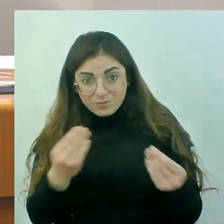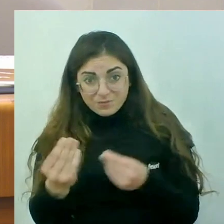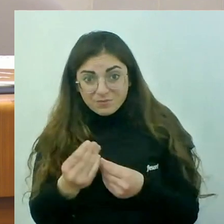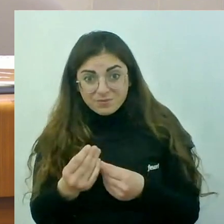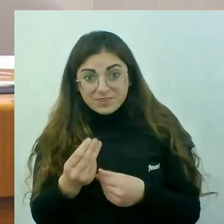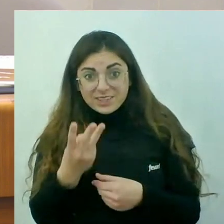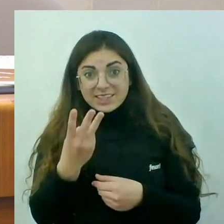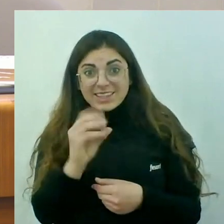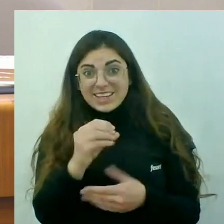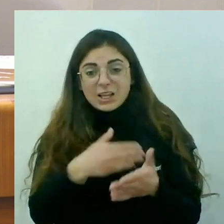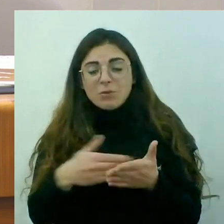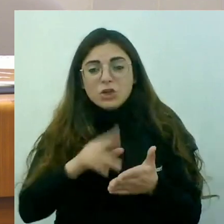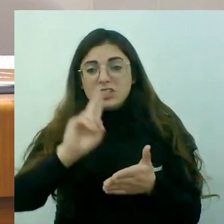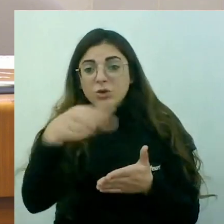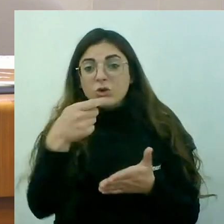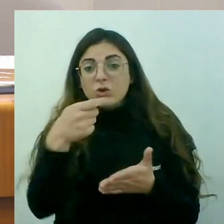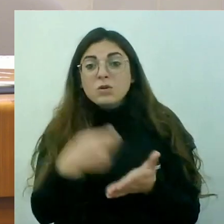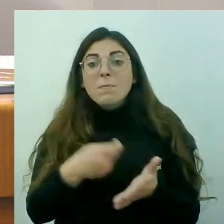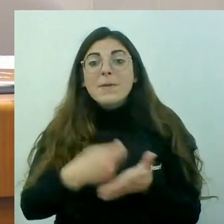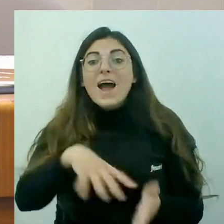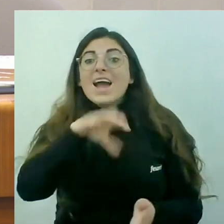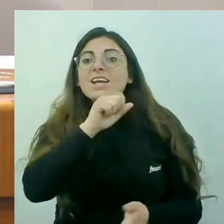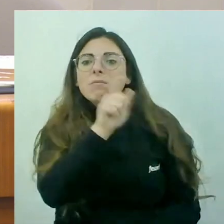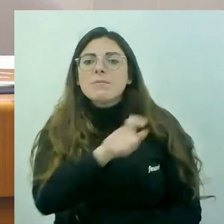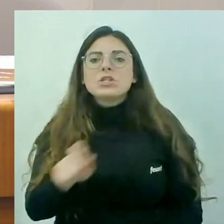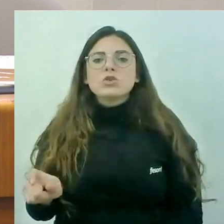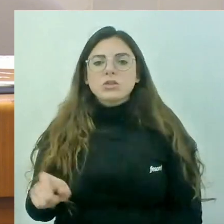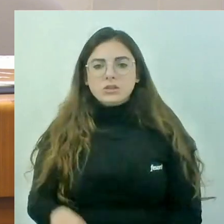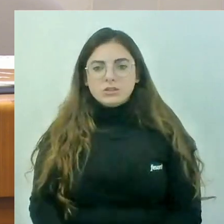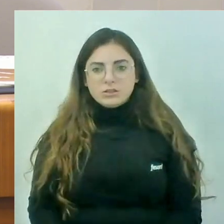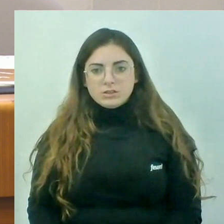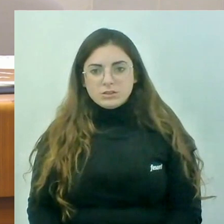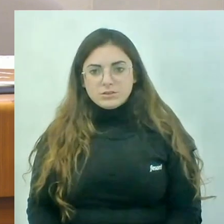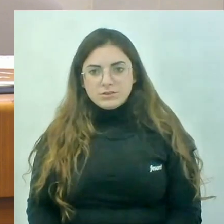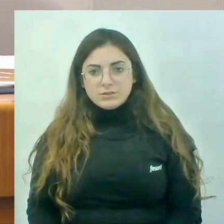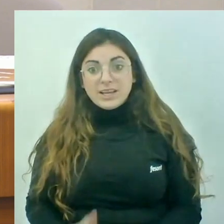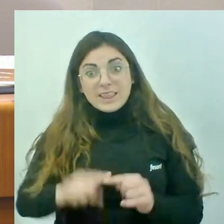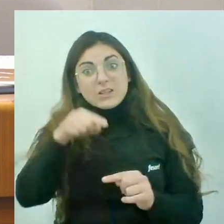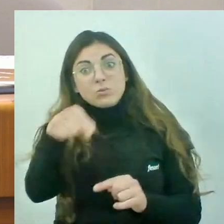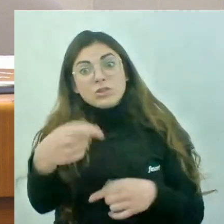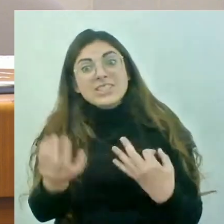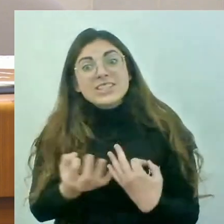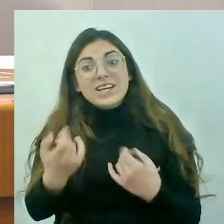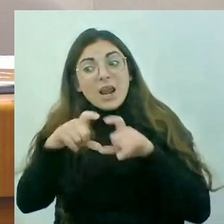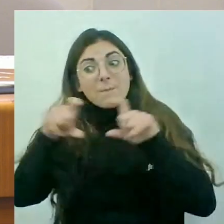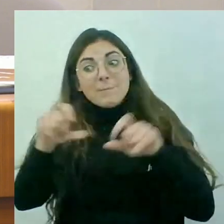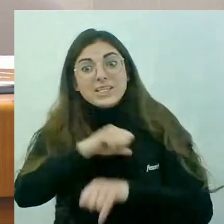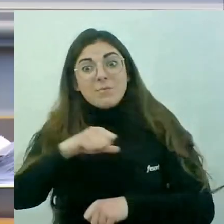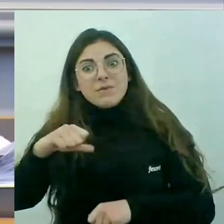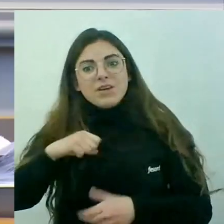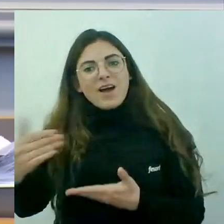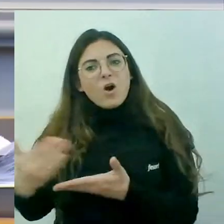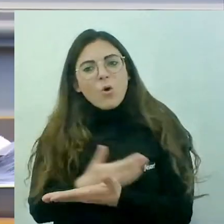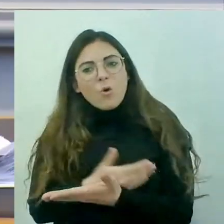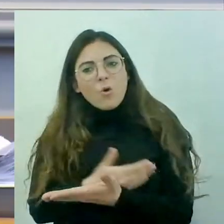ciutadania. I sap què passa després? Que entra a cobrar de la empresa privada. Ja no riu tant vostè, de veritat? Ja no li fa tanta gràcia.